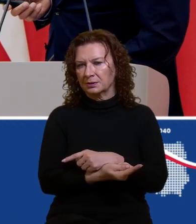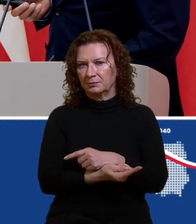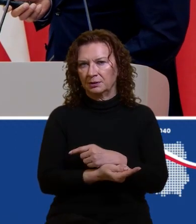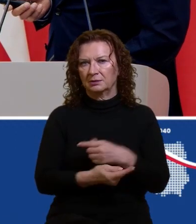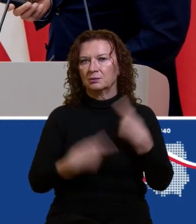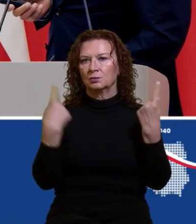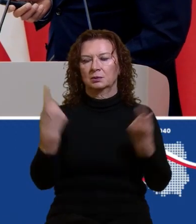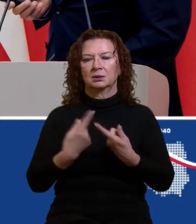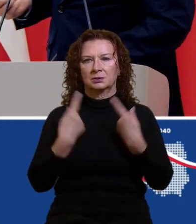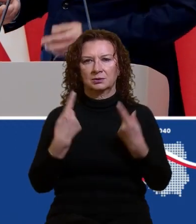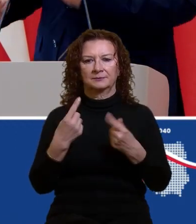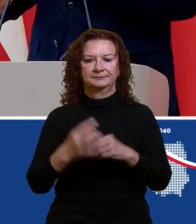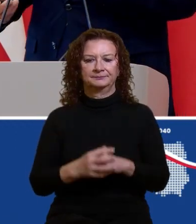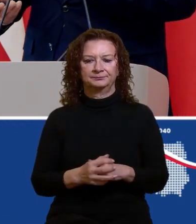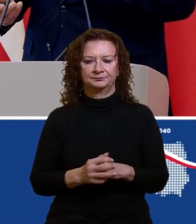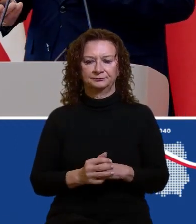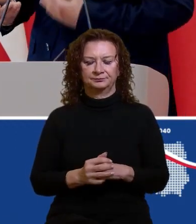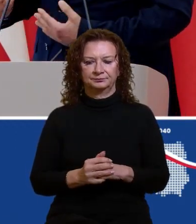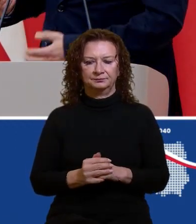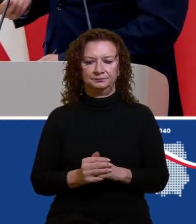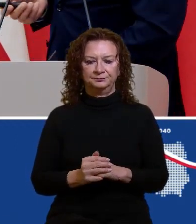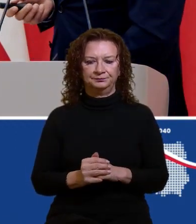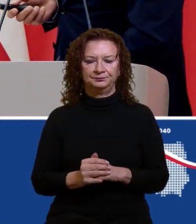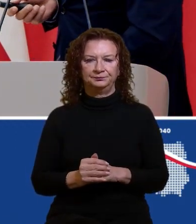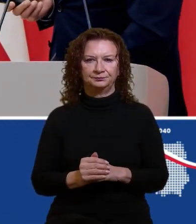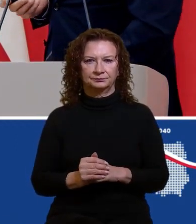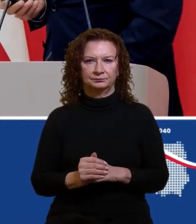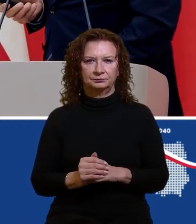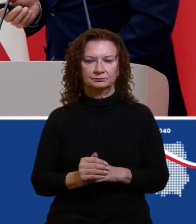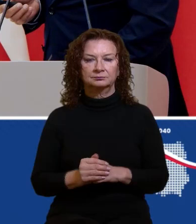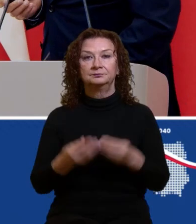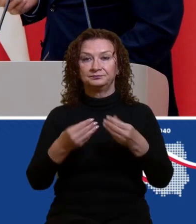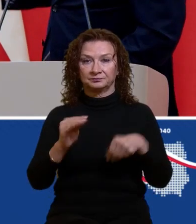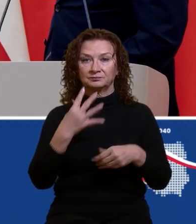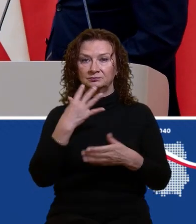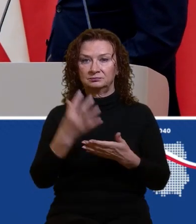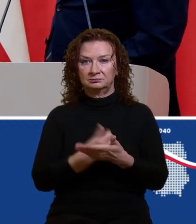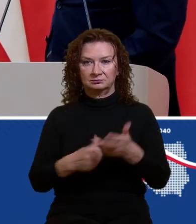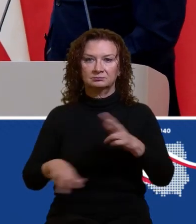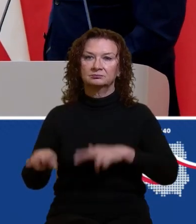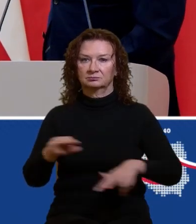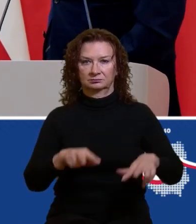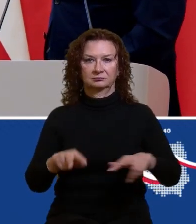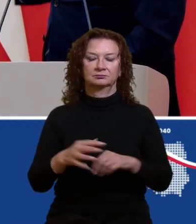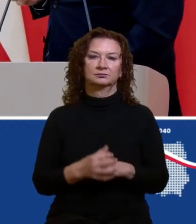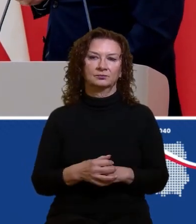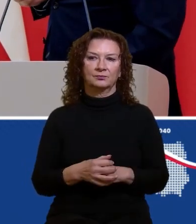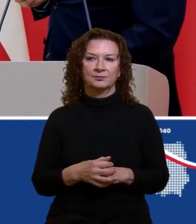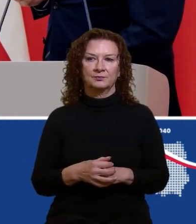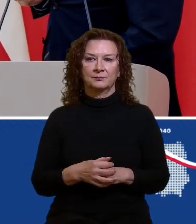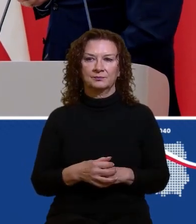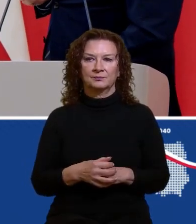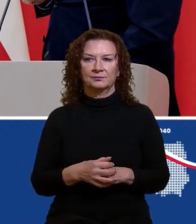-transferowy, powodując oczywiście większe korzyści dla rodzin. To jest